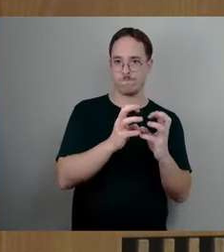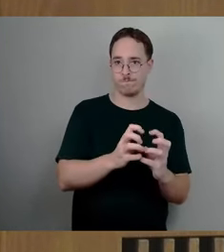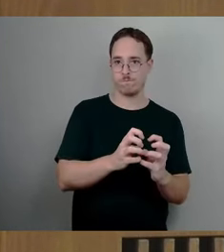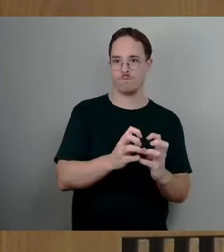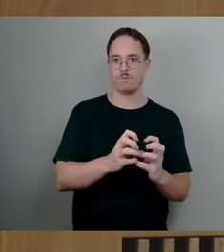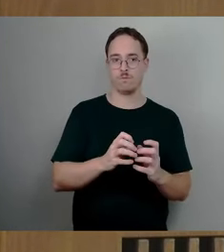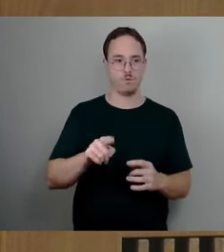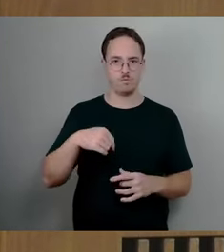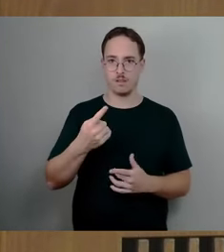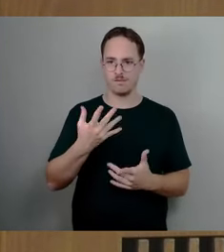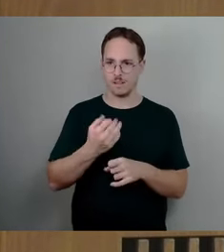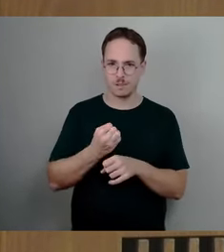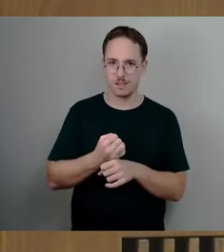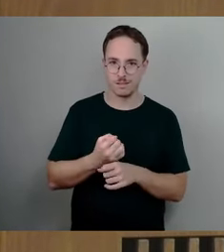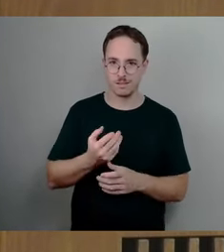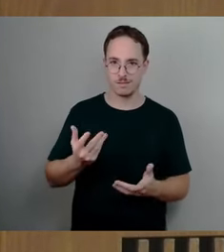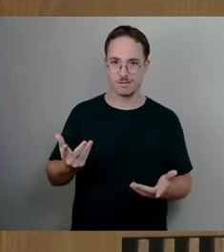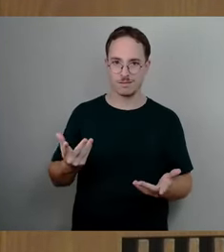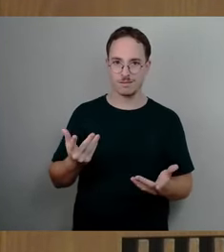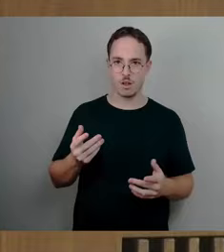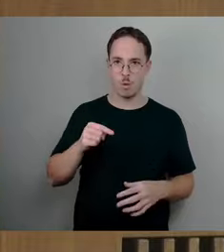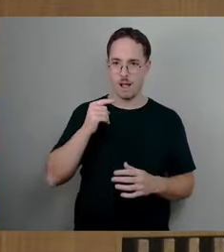eine Nachberechnung des Ankündigungsverhaltens durchgeführt?